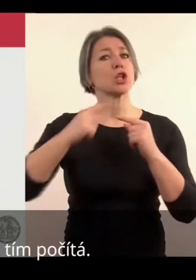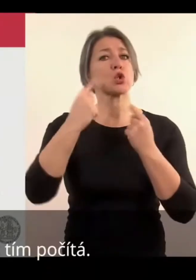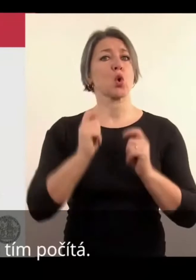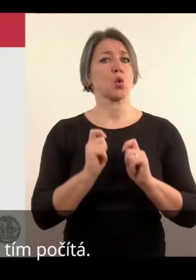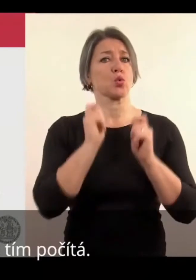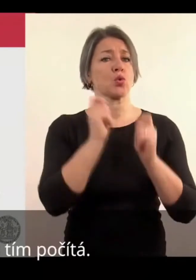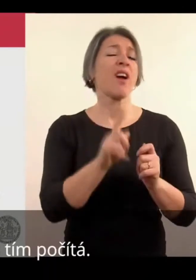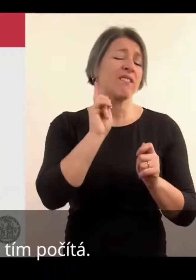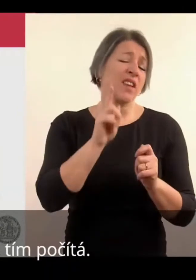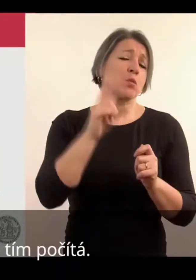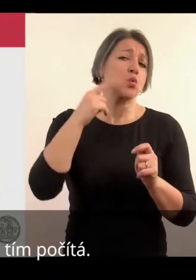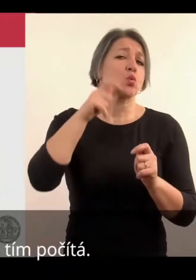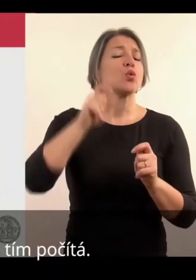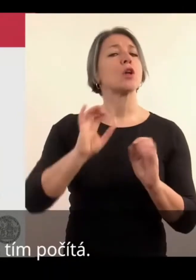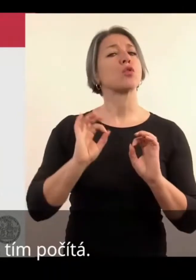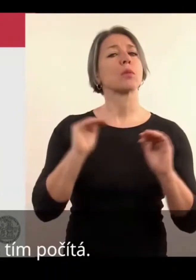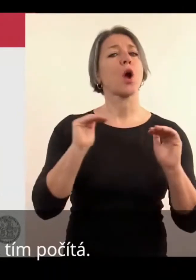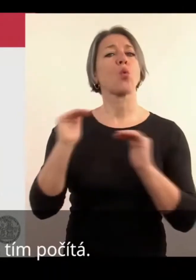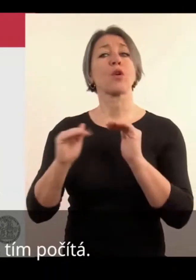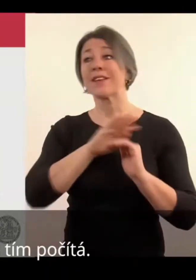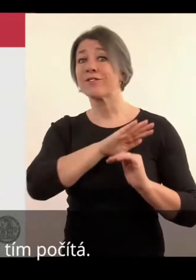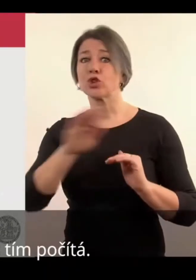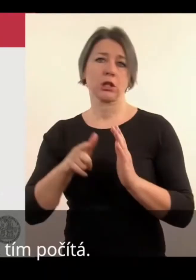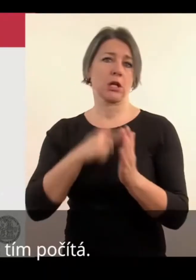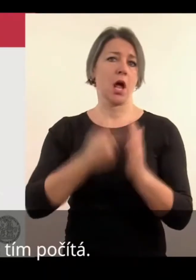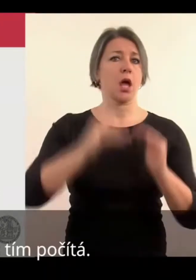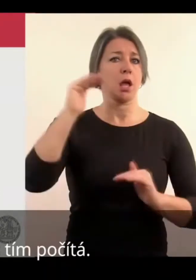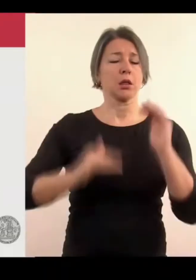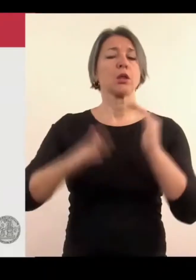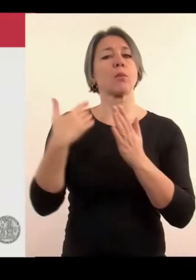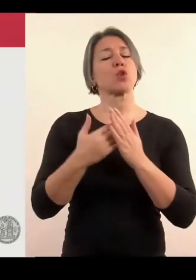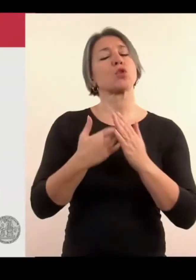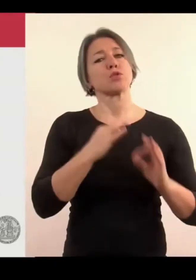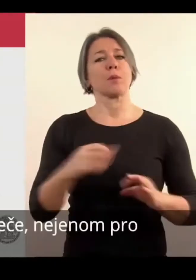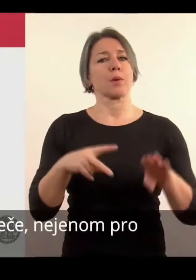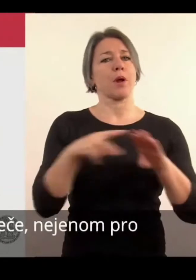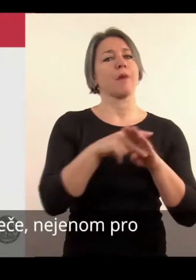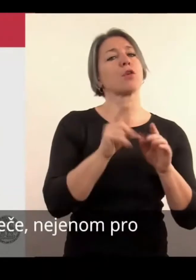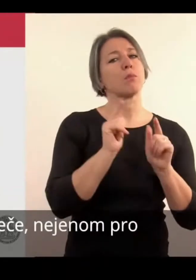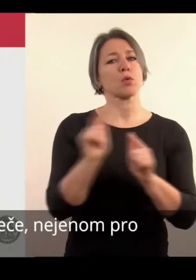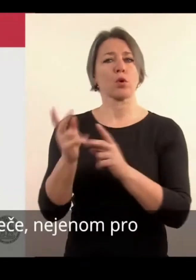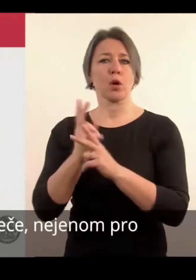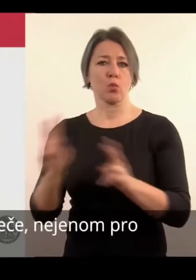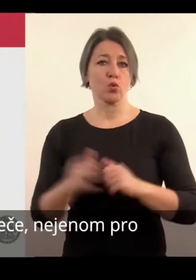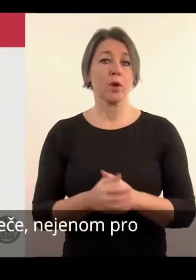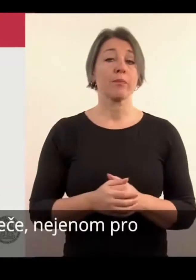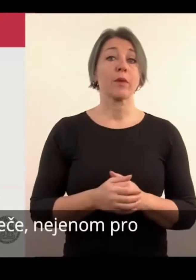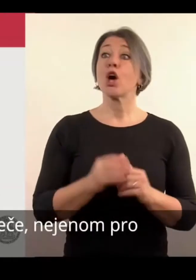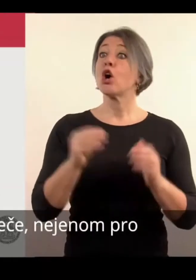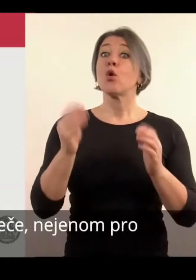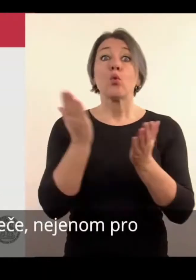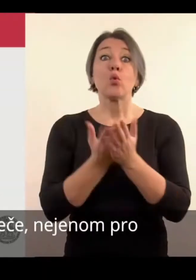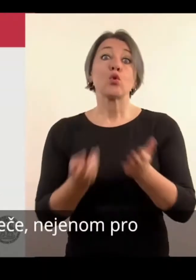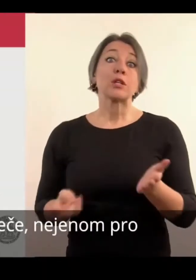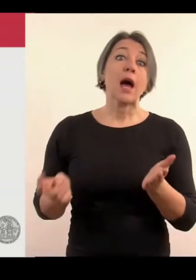ne všichni mají stejné podmínky ke studiu a univerzitacím tečítat. Jsou tady i služby přímoště pro uchazeci, nejenom pro studenty.